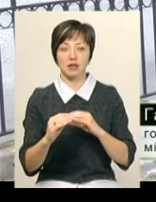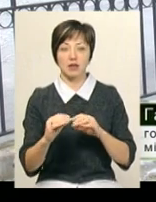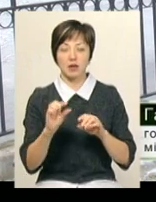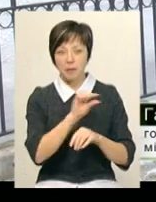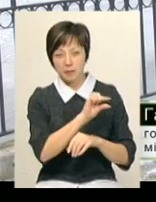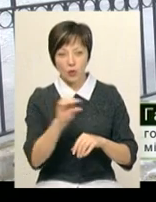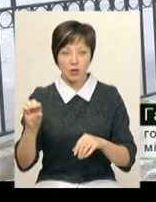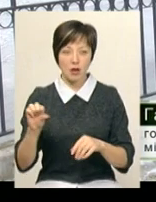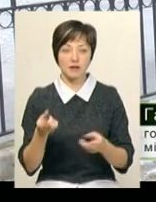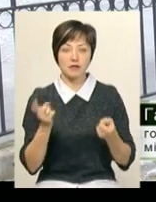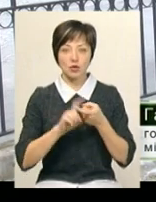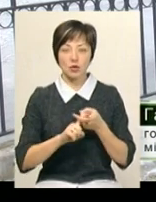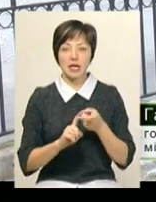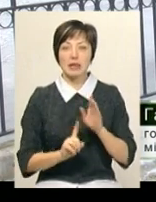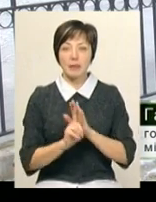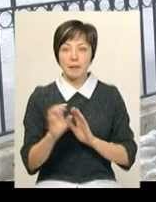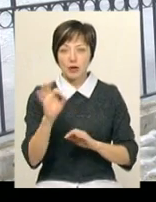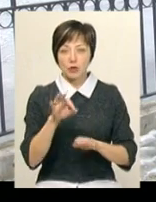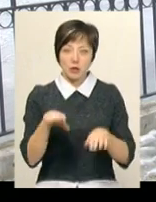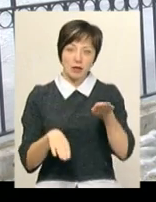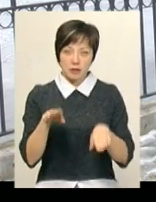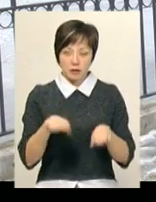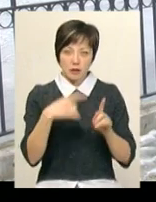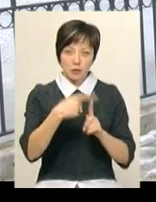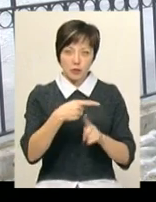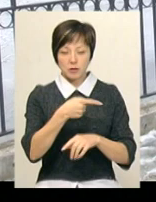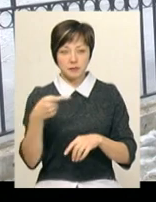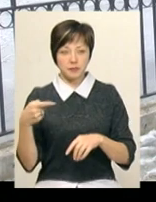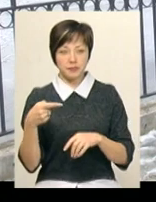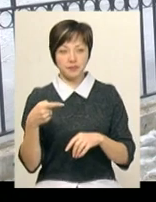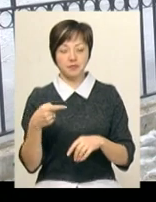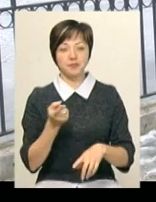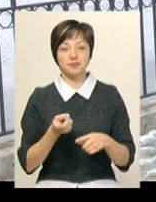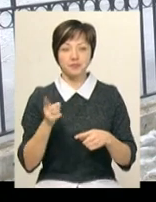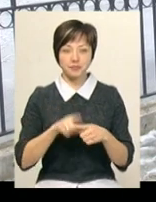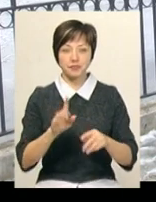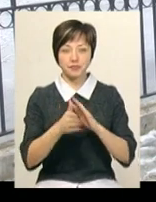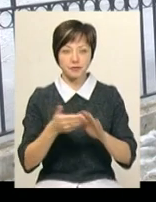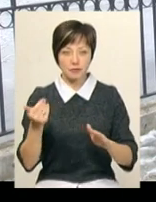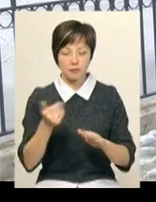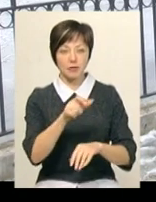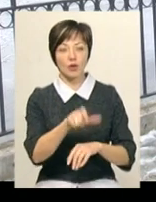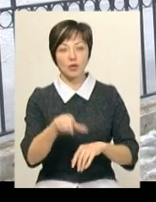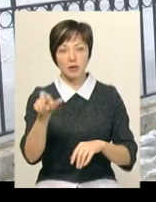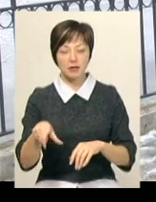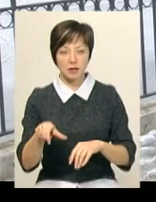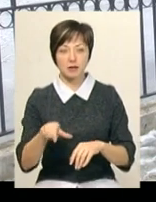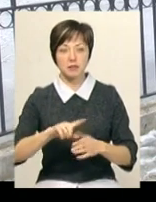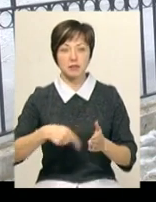досить таки тонка, в зв'язку з тим, що температура повітря коливається від плюса до мінуса, і тому закликаємо громадян,